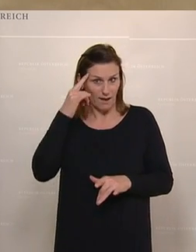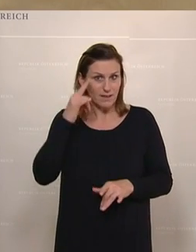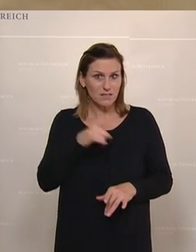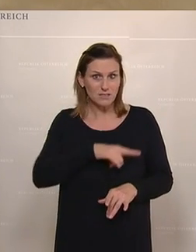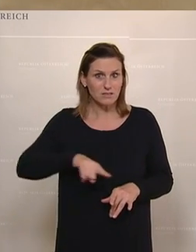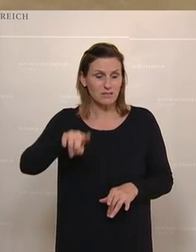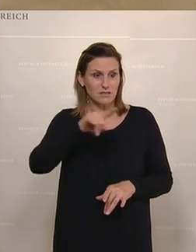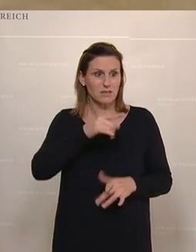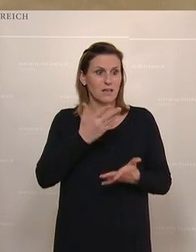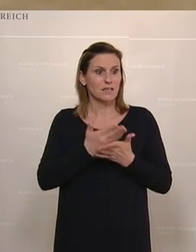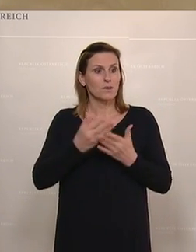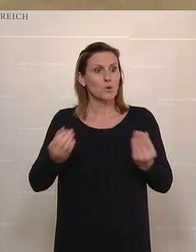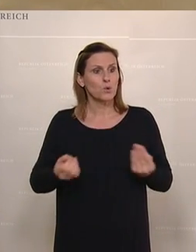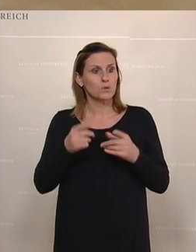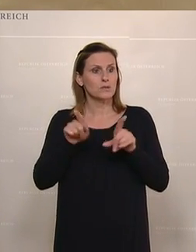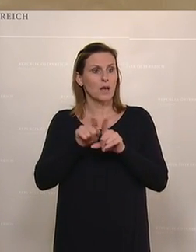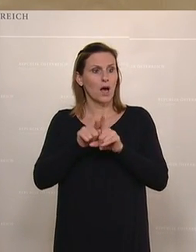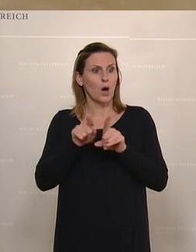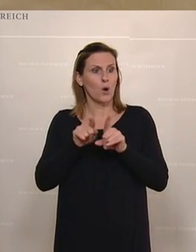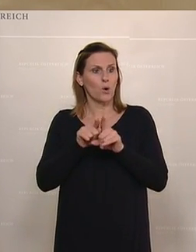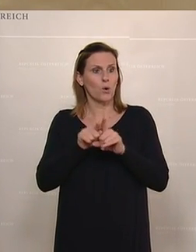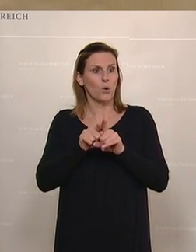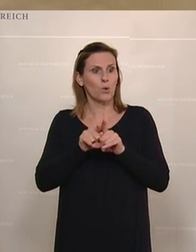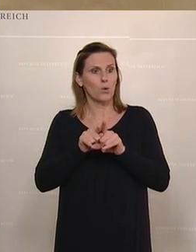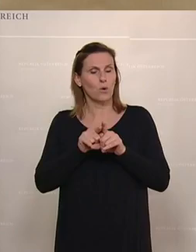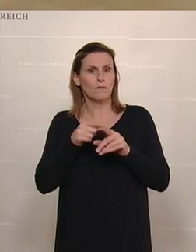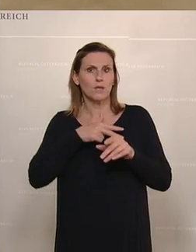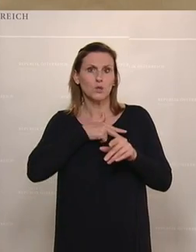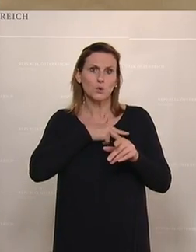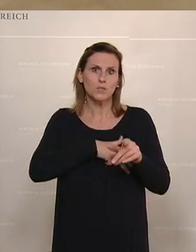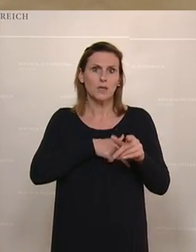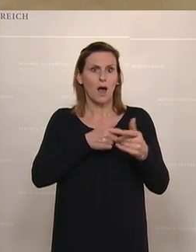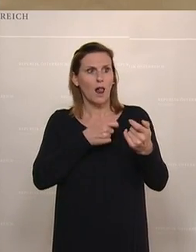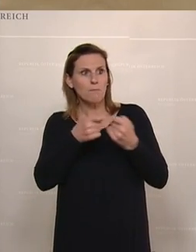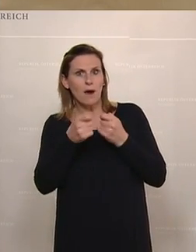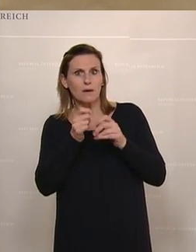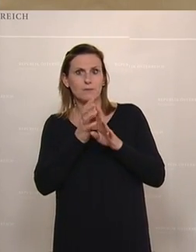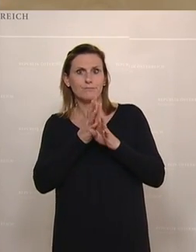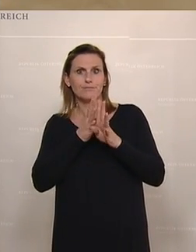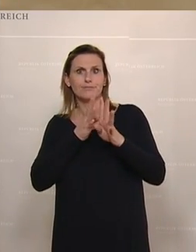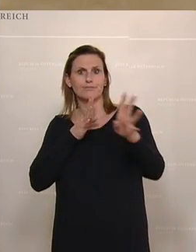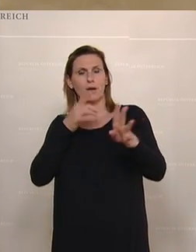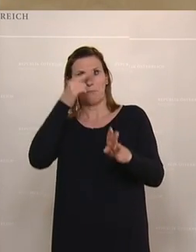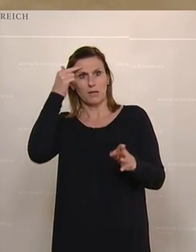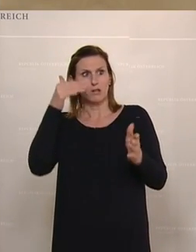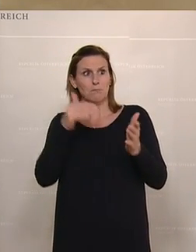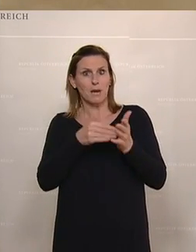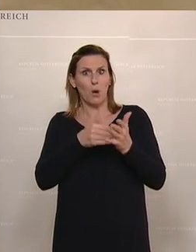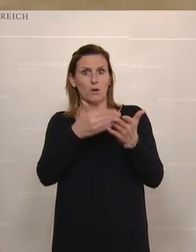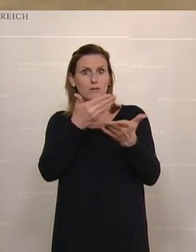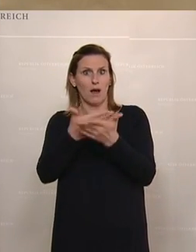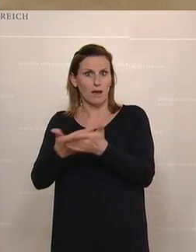Und das ist auch der Grund, warum die Schlangen vor den Tafeln und vor den Sozialmärkten immer länger werden. Die Menschen brauchen diese